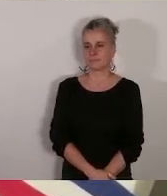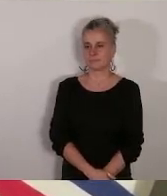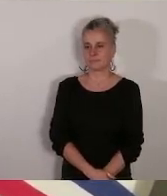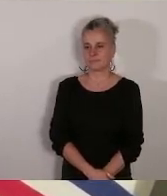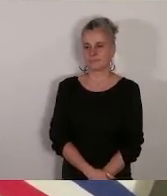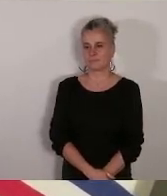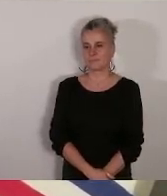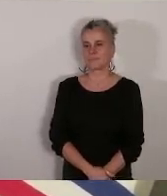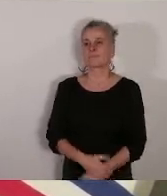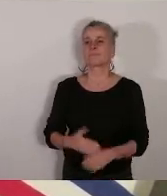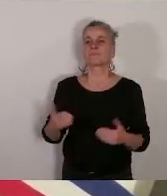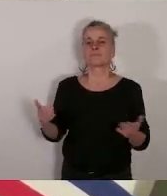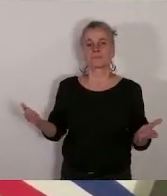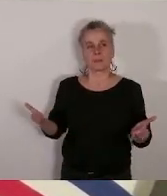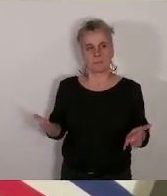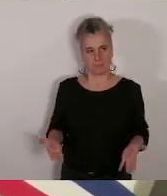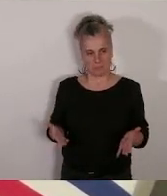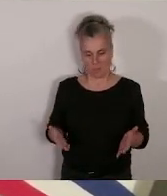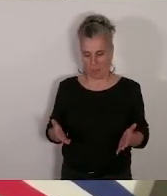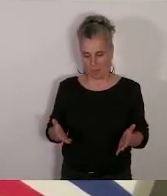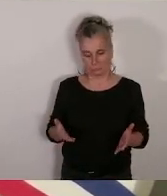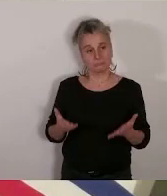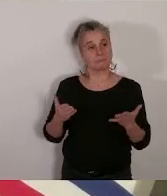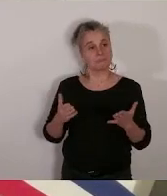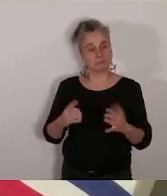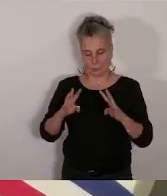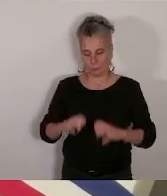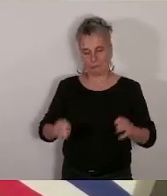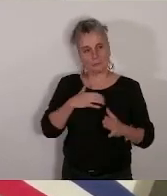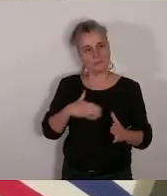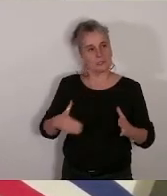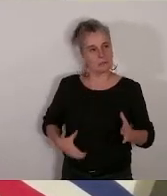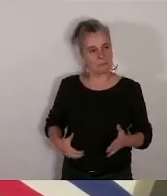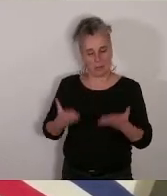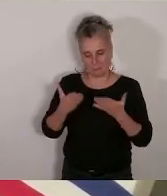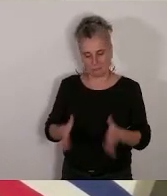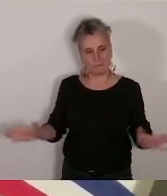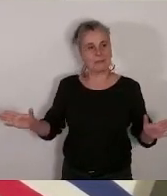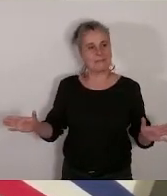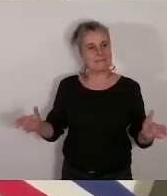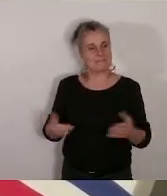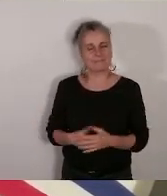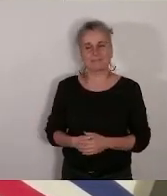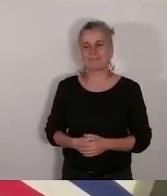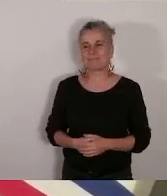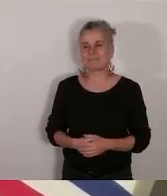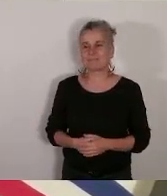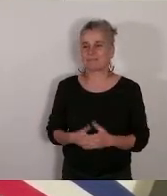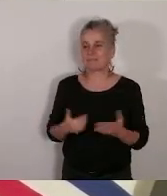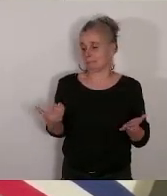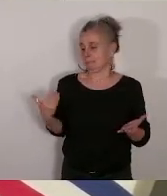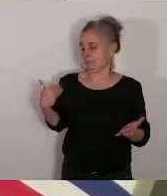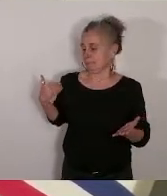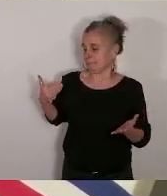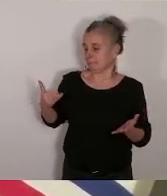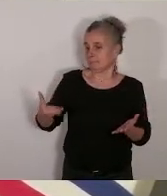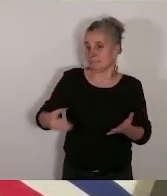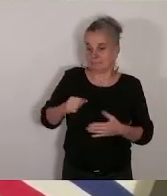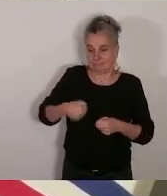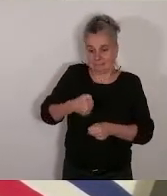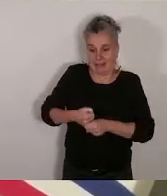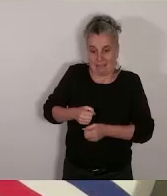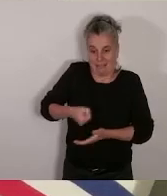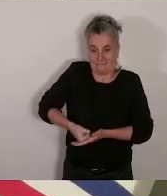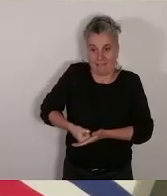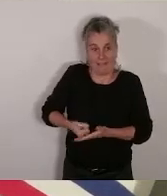J'ouvre maintenant la séance publique du Conseil d'arrondissement.'est la dernière de l'année. Nous